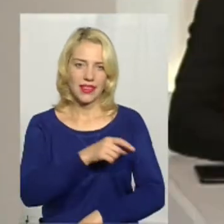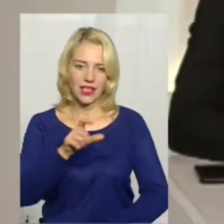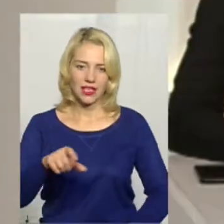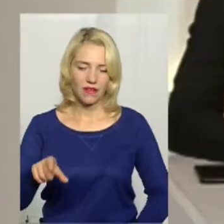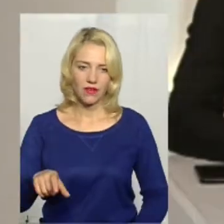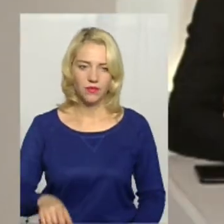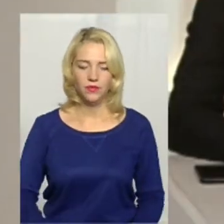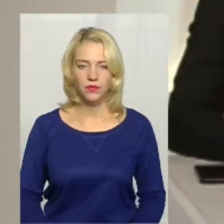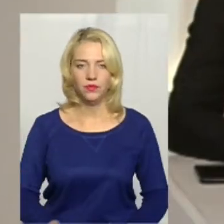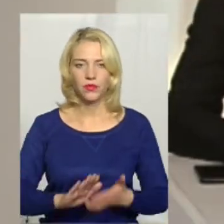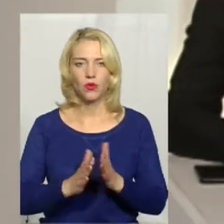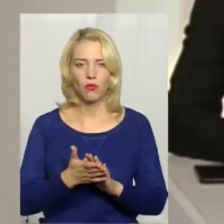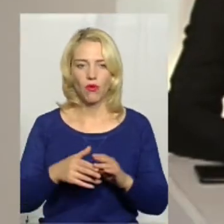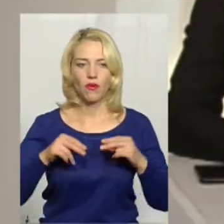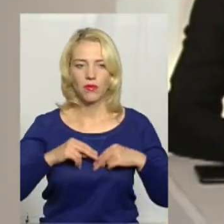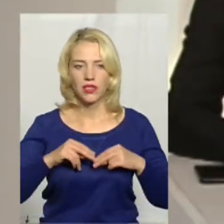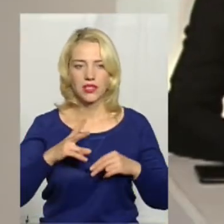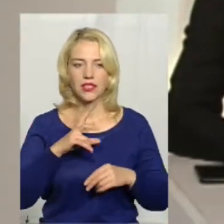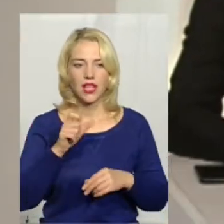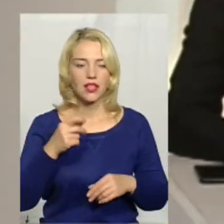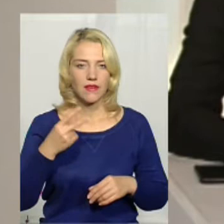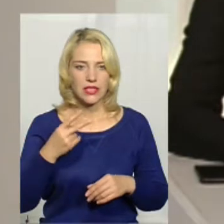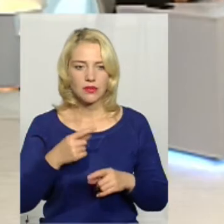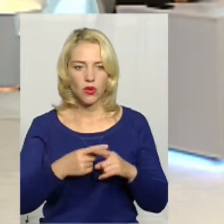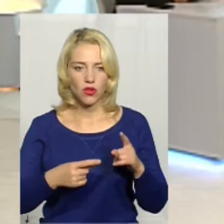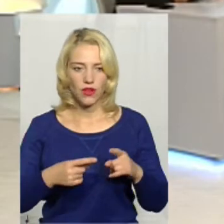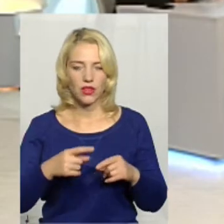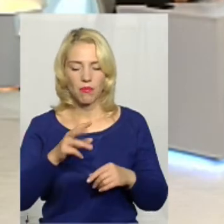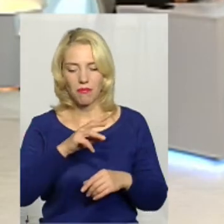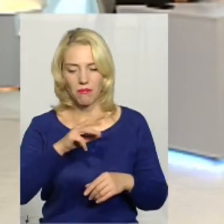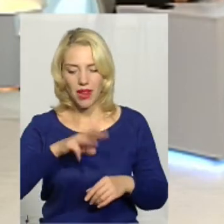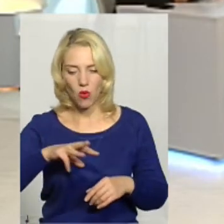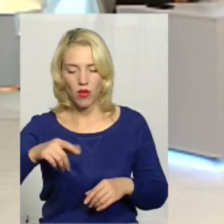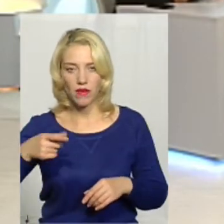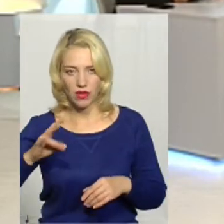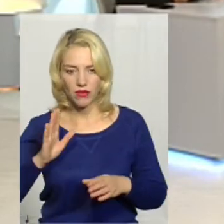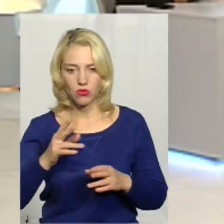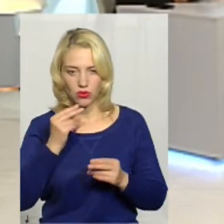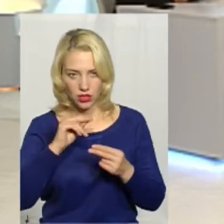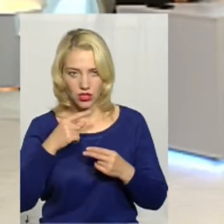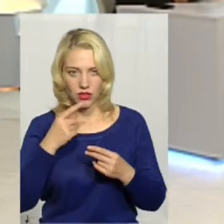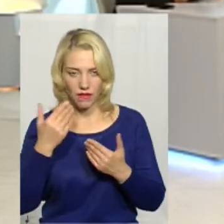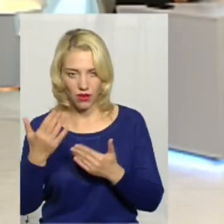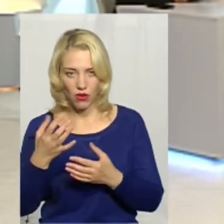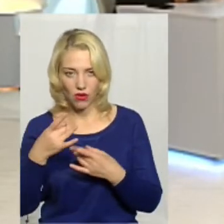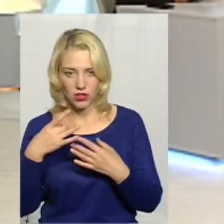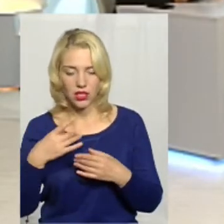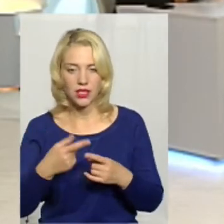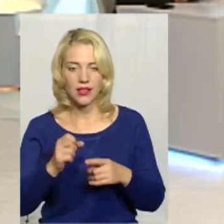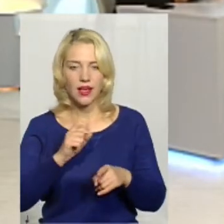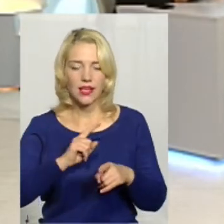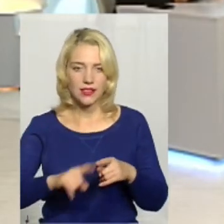Ну, умови праці – це за ці 20 мільйонів гривень до кінця року, ви сказали, що будуть трошки краще. Ну, я вам сказав, що ми на екстрену